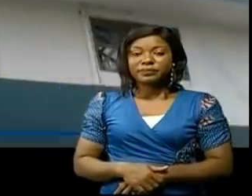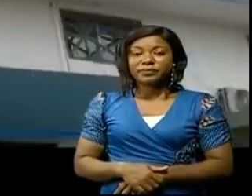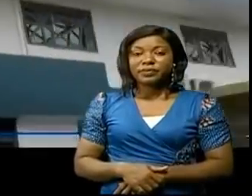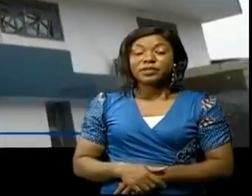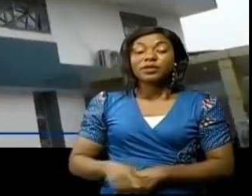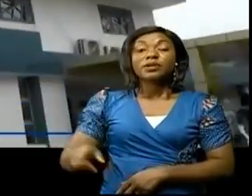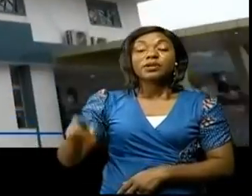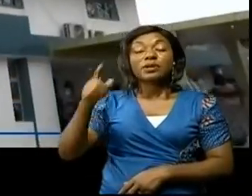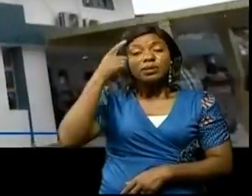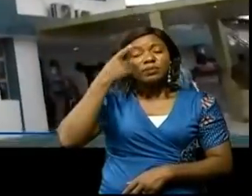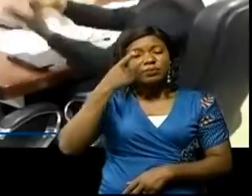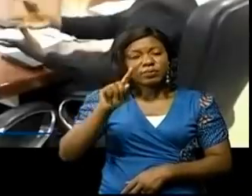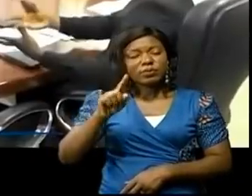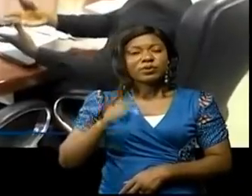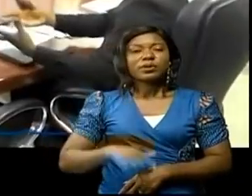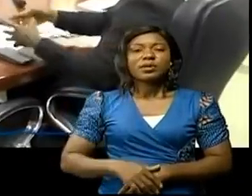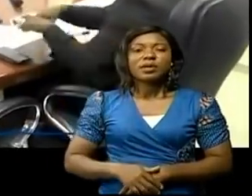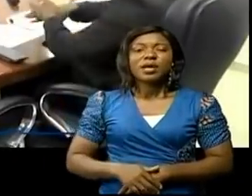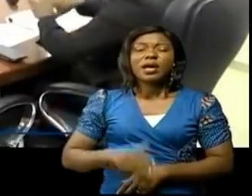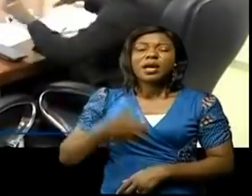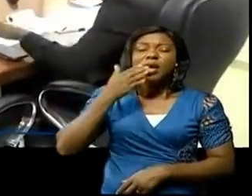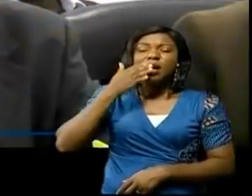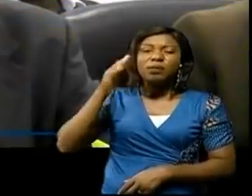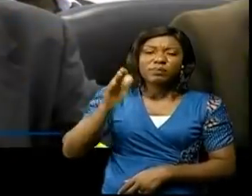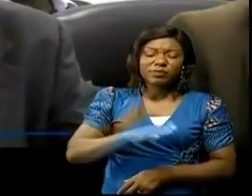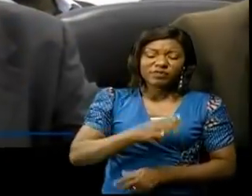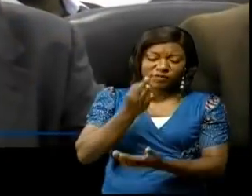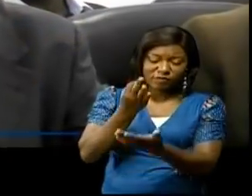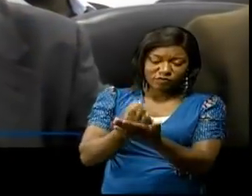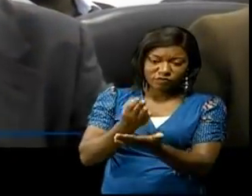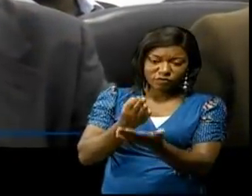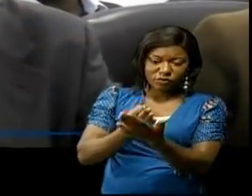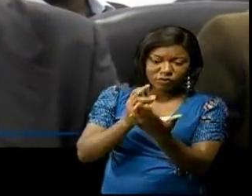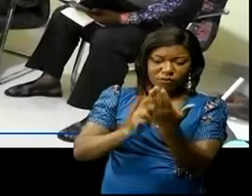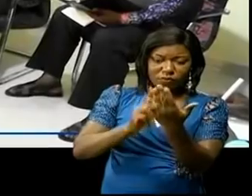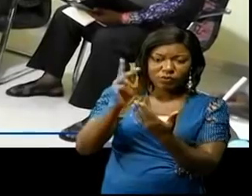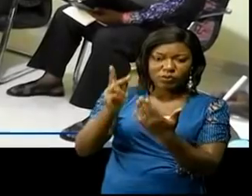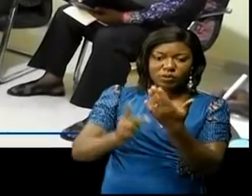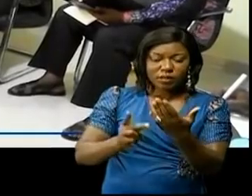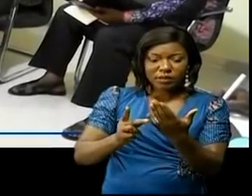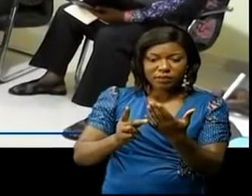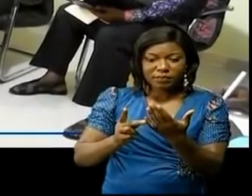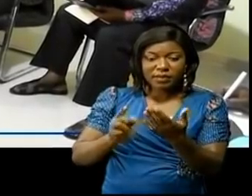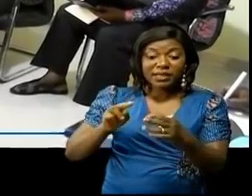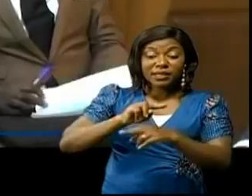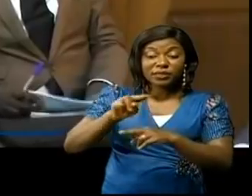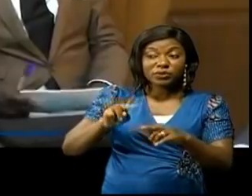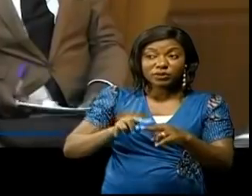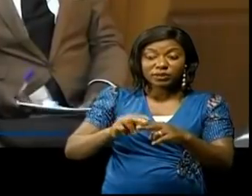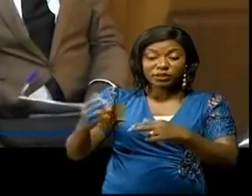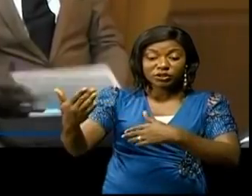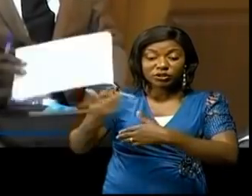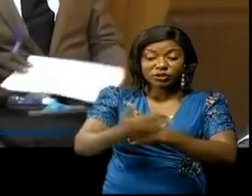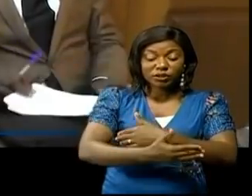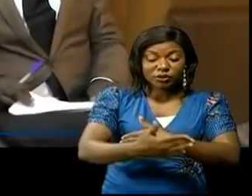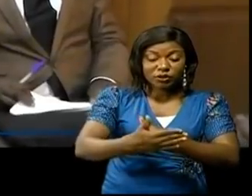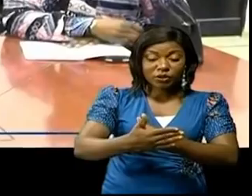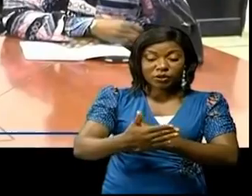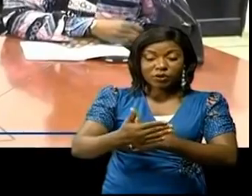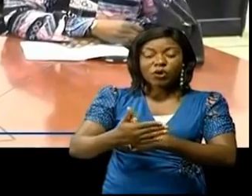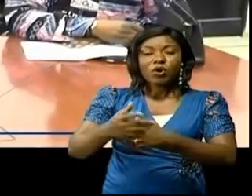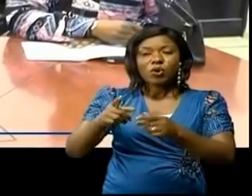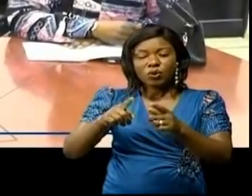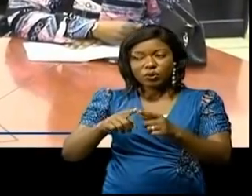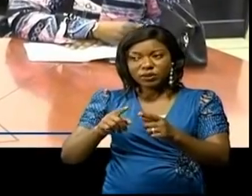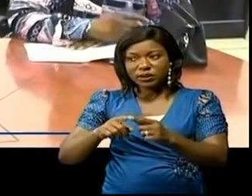allégations sur une prétendue mauvaise gestion des fonds au programme national de l'hygiène aux frontières, les directeurs nationaux de ces